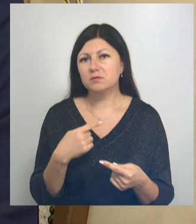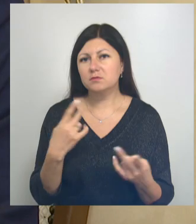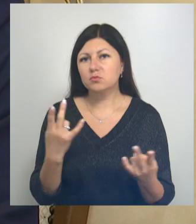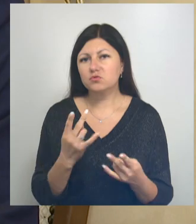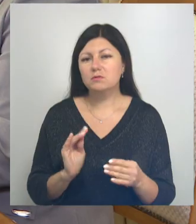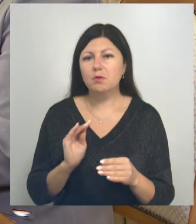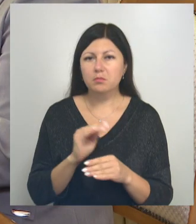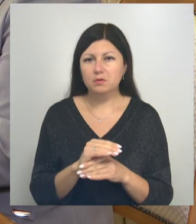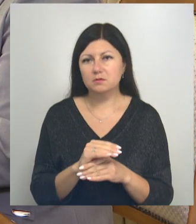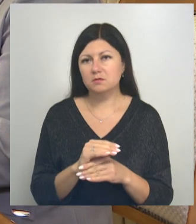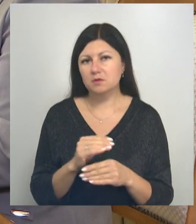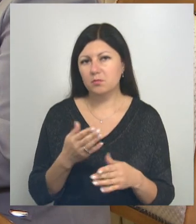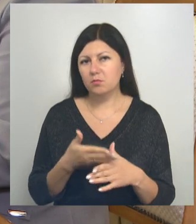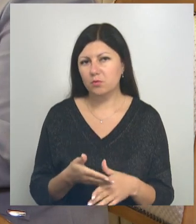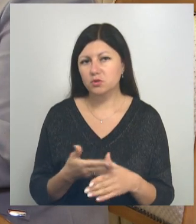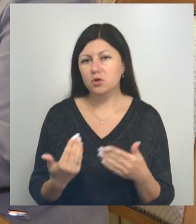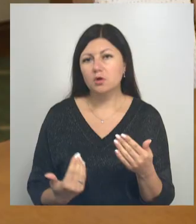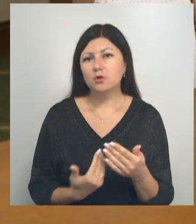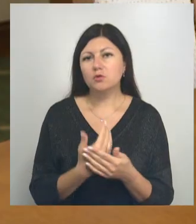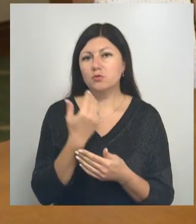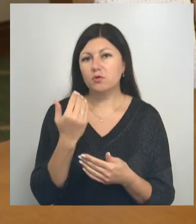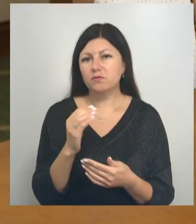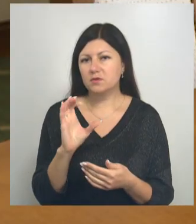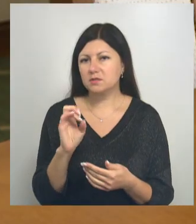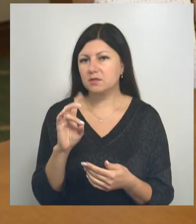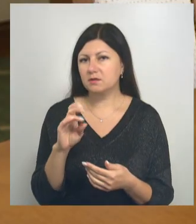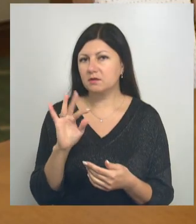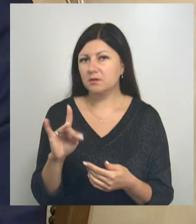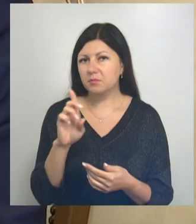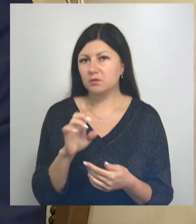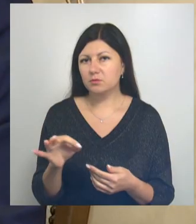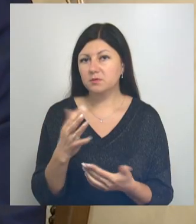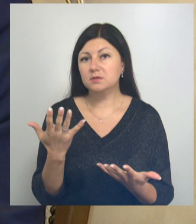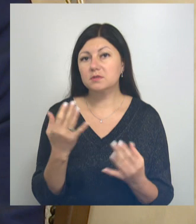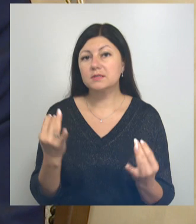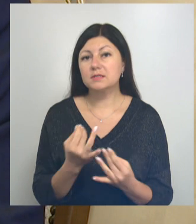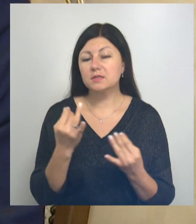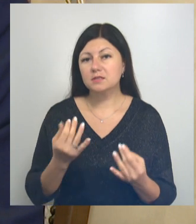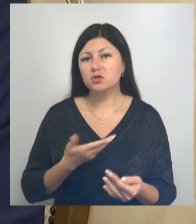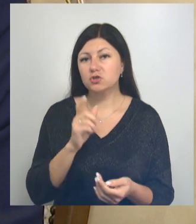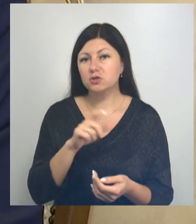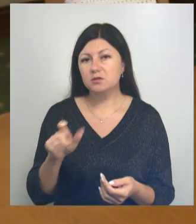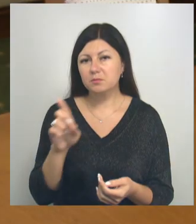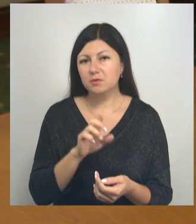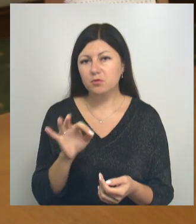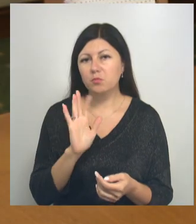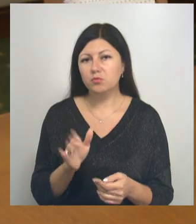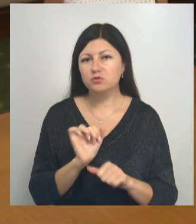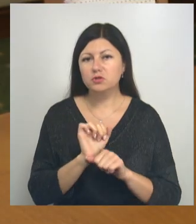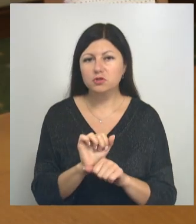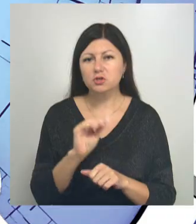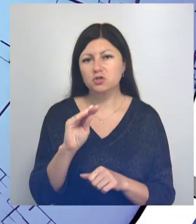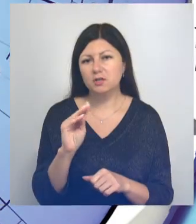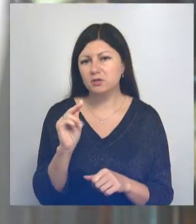дополнительная помощь. Новый сенатор от Белгородской области. Какие интересы жители региона будет защищать Жанна Чифранова?